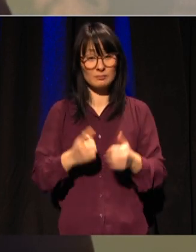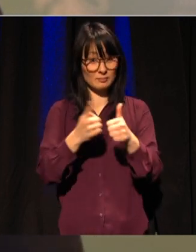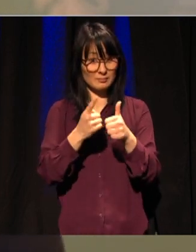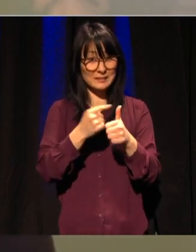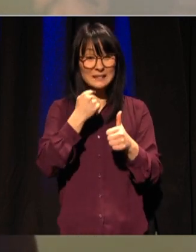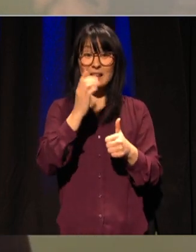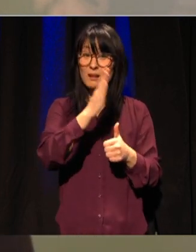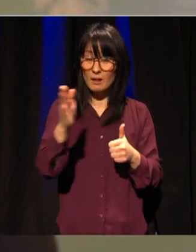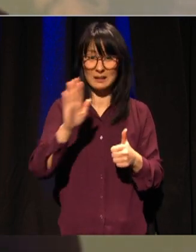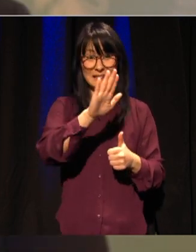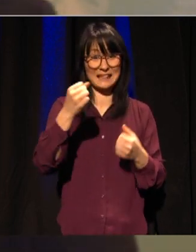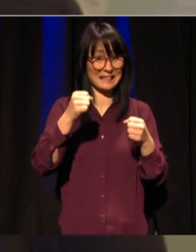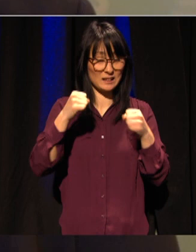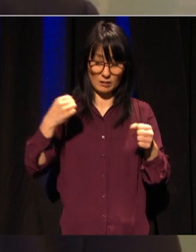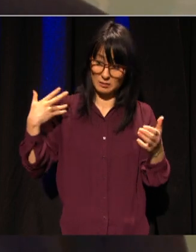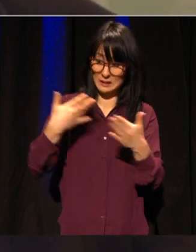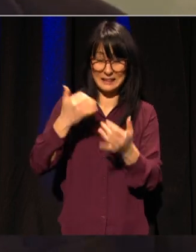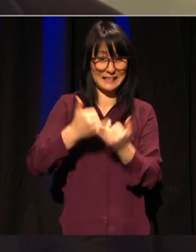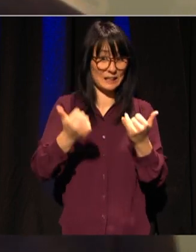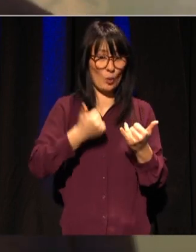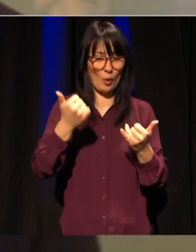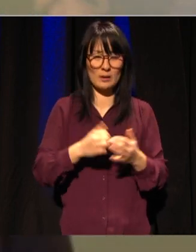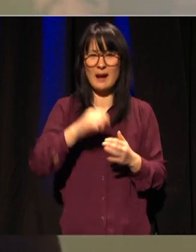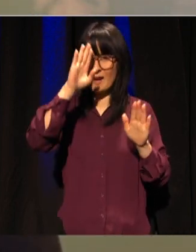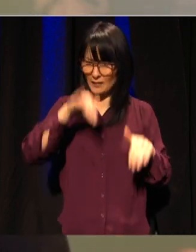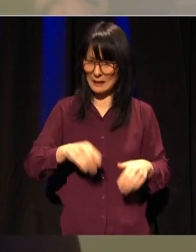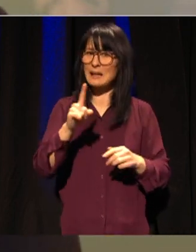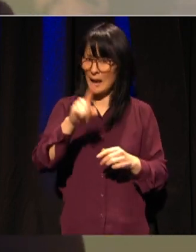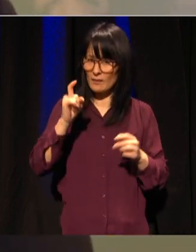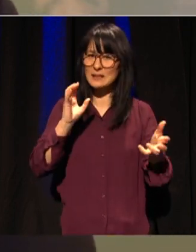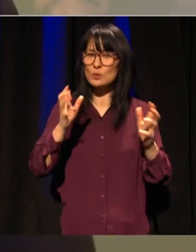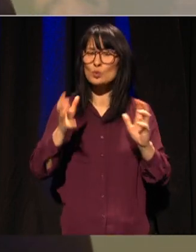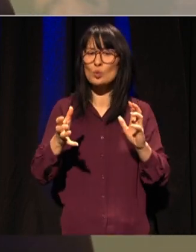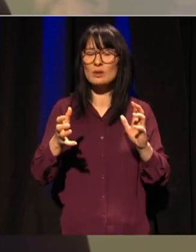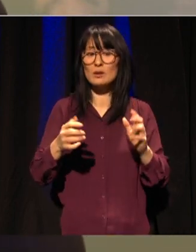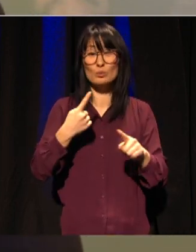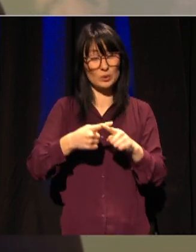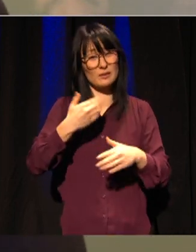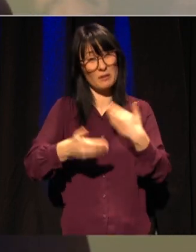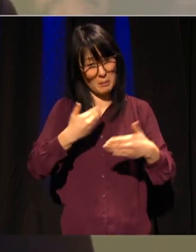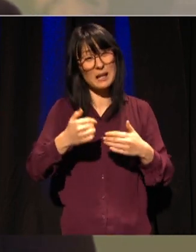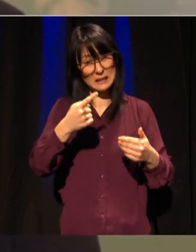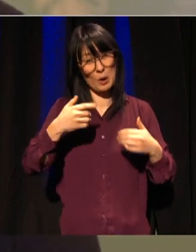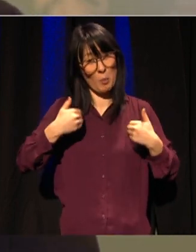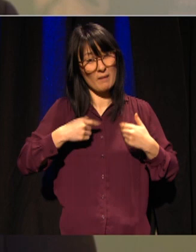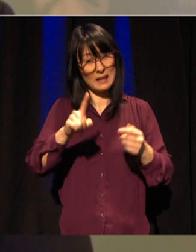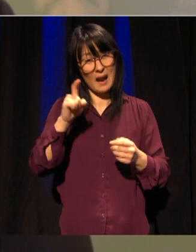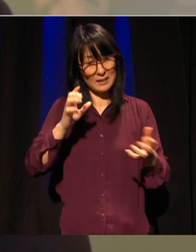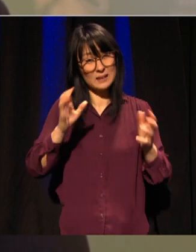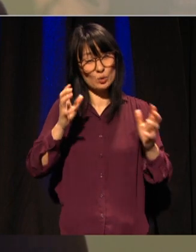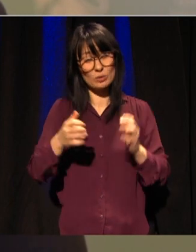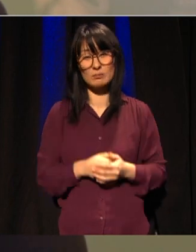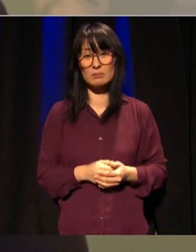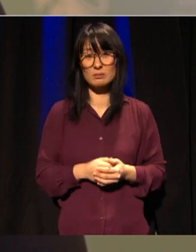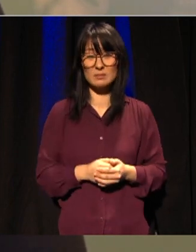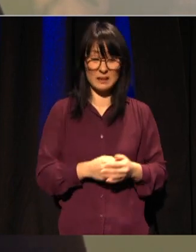innsatsen i året som har gått Jeg vet at det har vært krevende og at det er det fortsatt Det ble en tøff